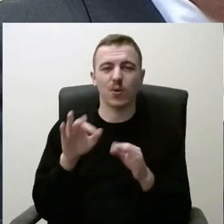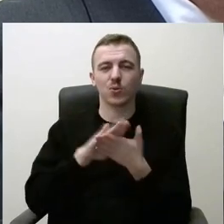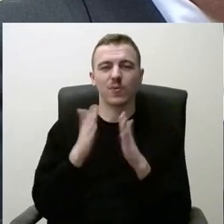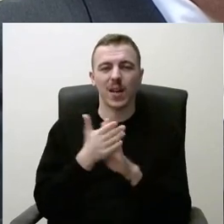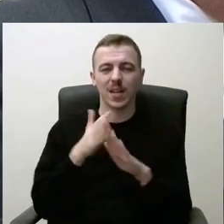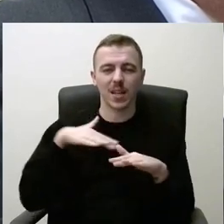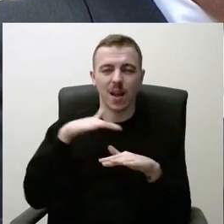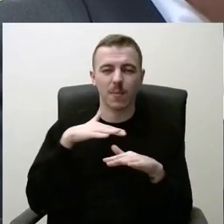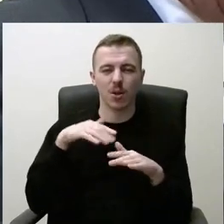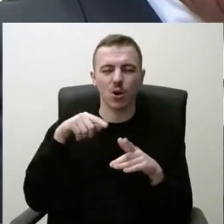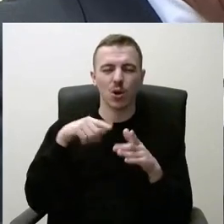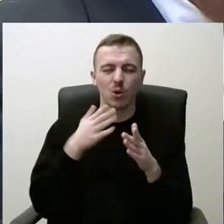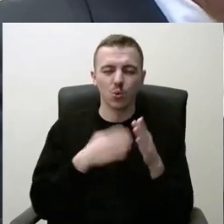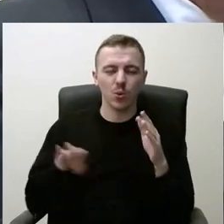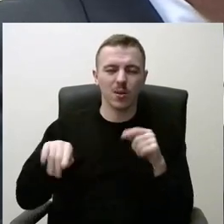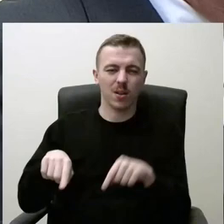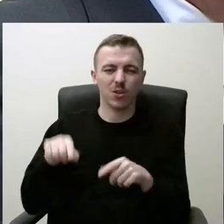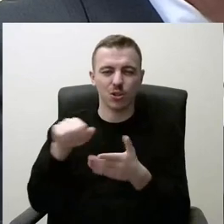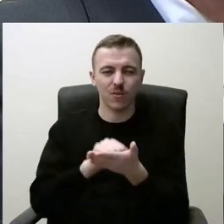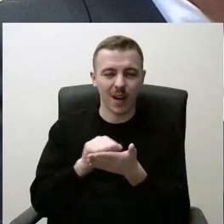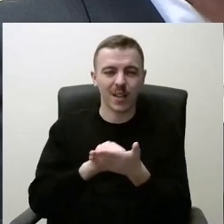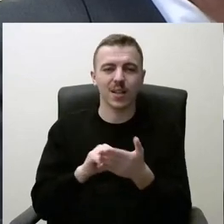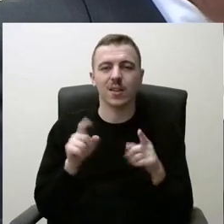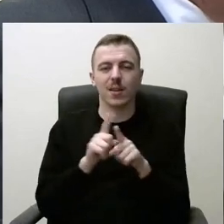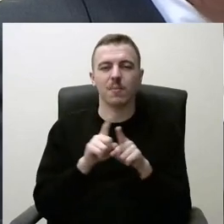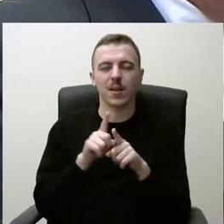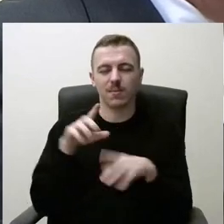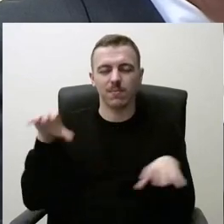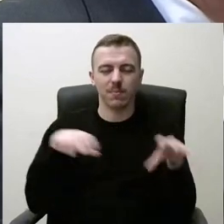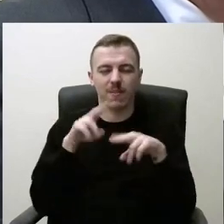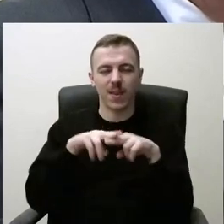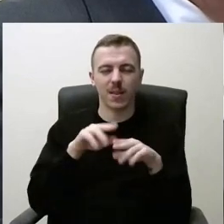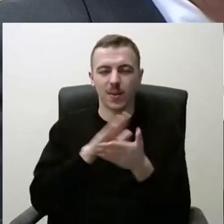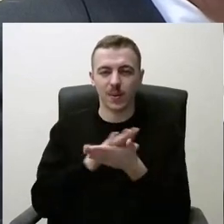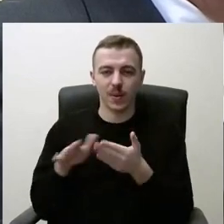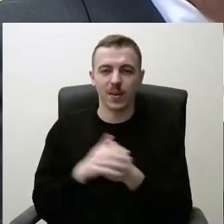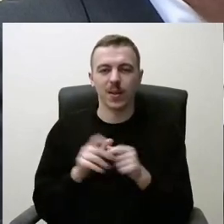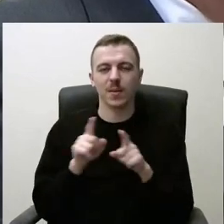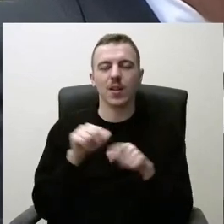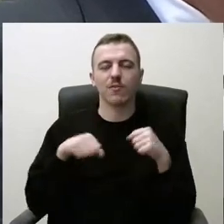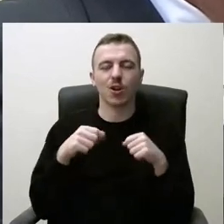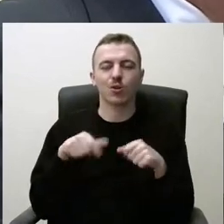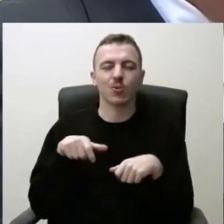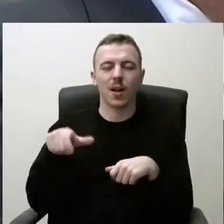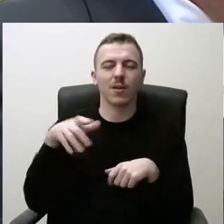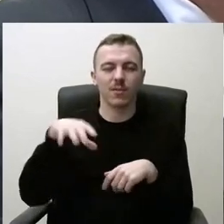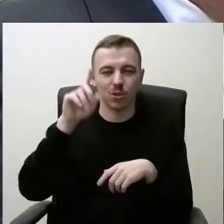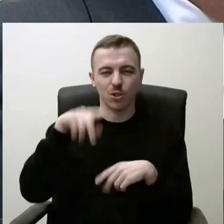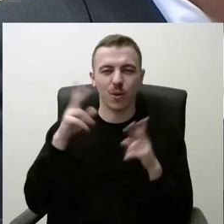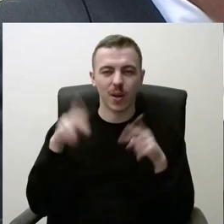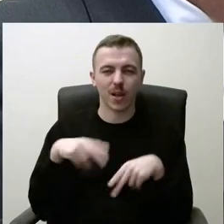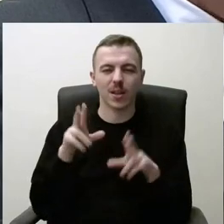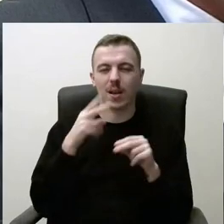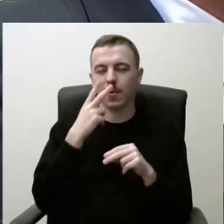ten dugnas išvalyta, infrastruktūra sutvarkyta. Apie dviračių takus tai visi žinom, kad jų reikia ir tikrai matau